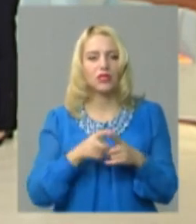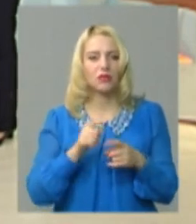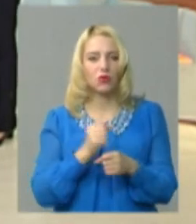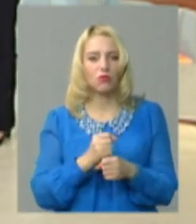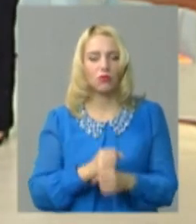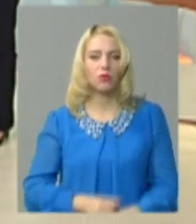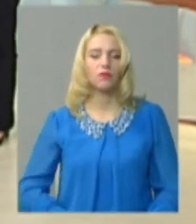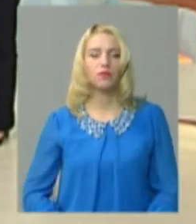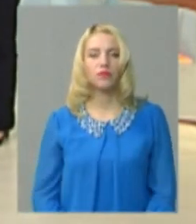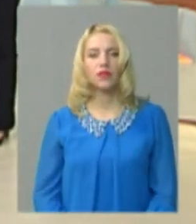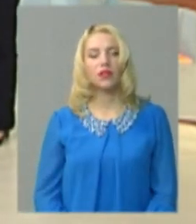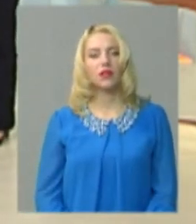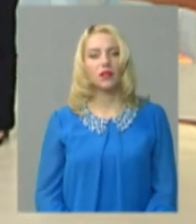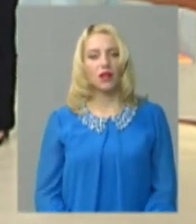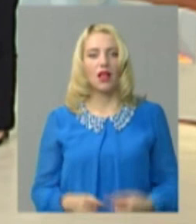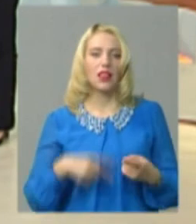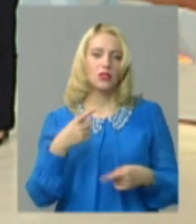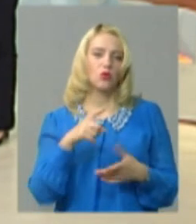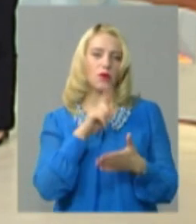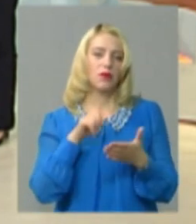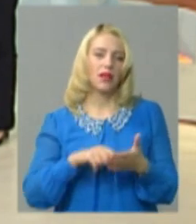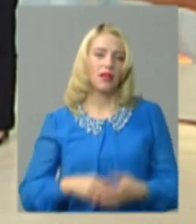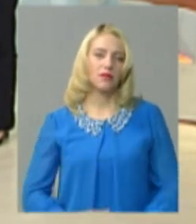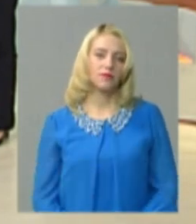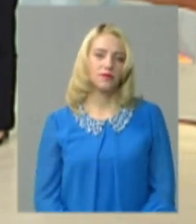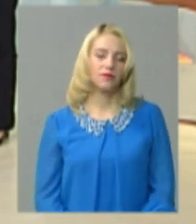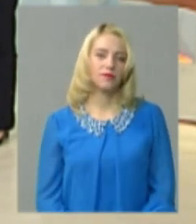тим. Дякую. І прошу наступне запитання.